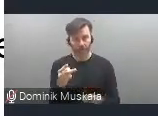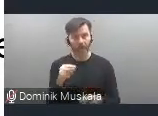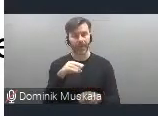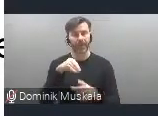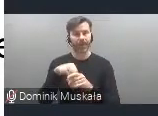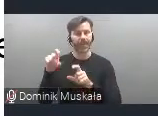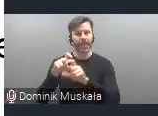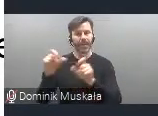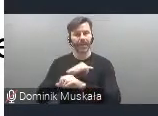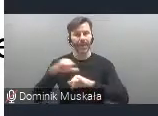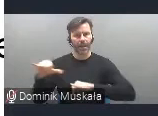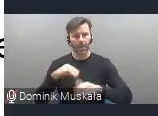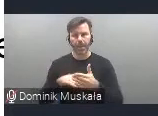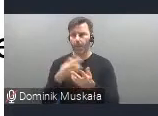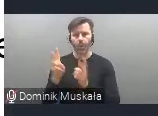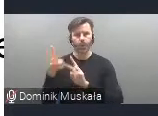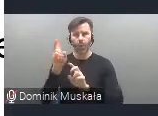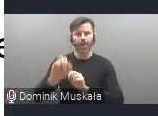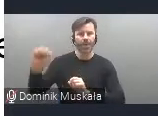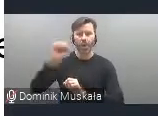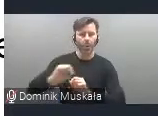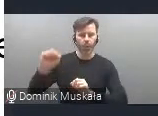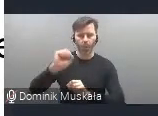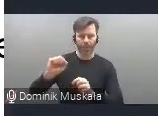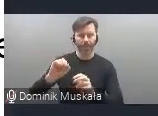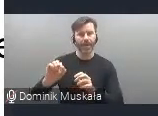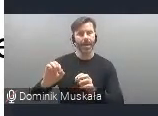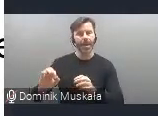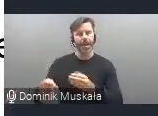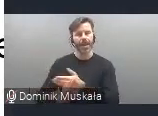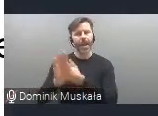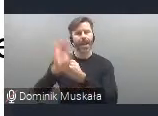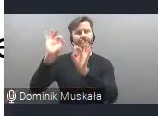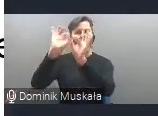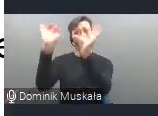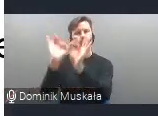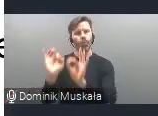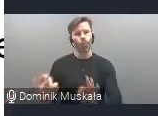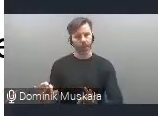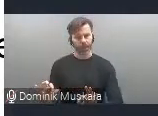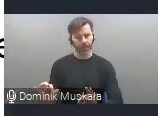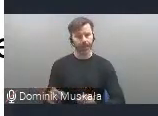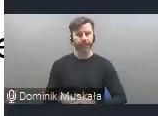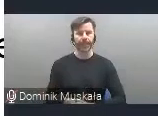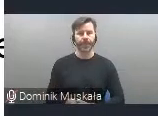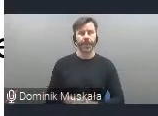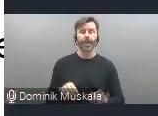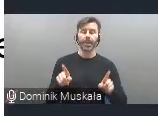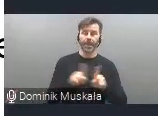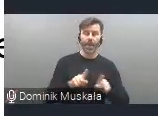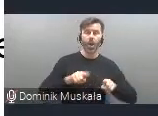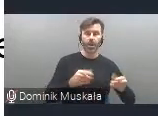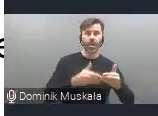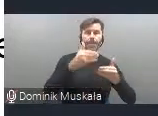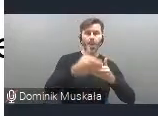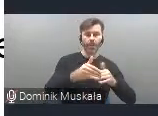samorządowych są na przykład z Wrocławia Galerie Sztuki Współczesnej, natomiast są też organizacje pozarządowe, jak na